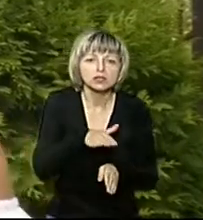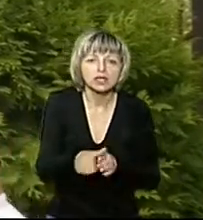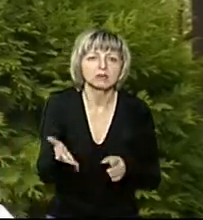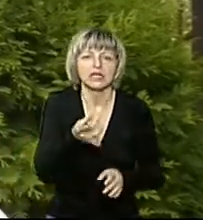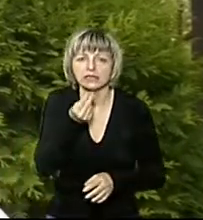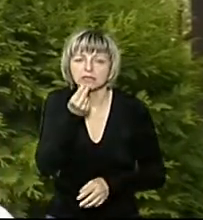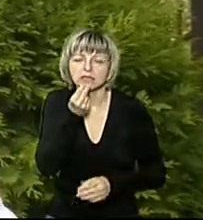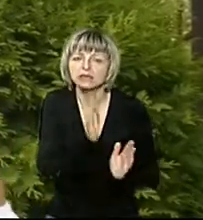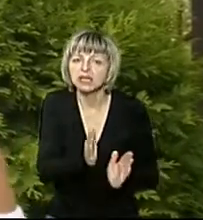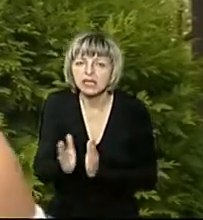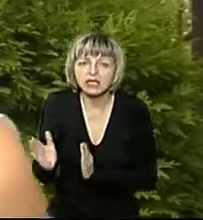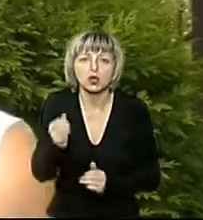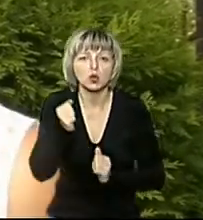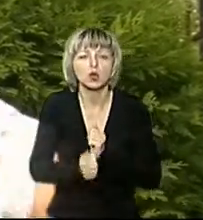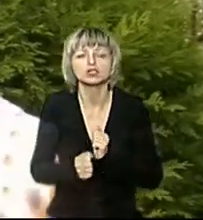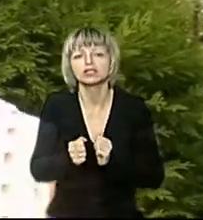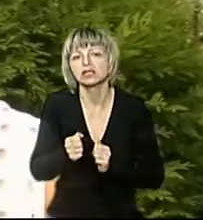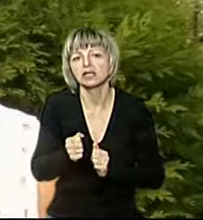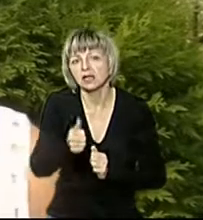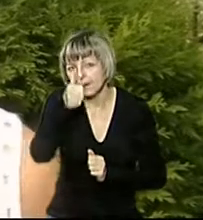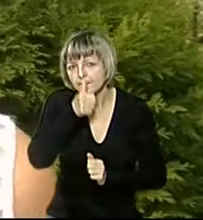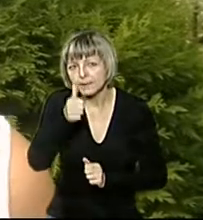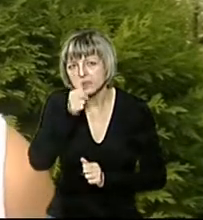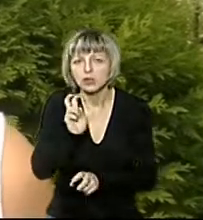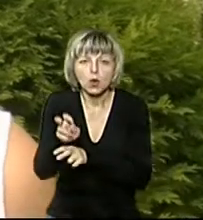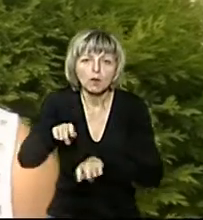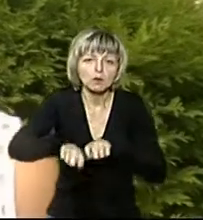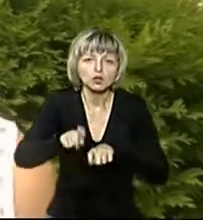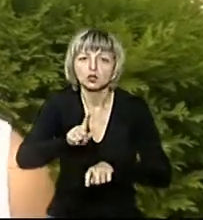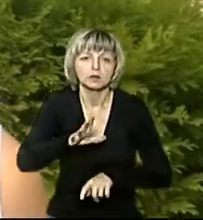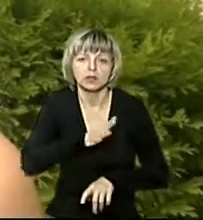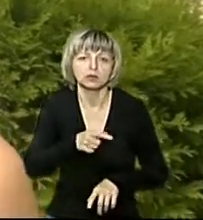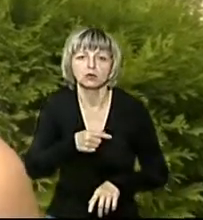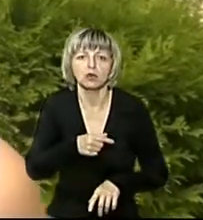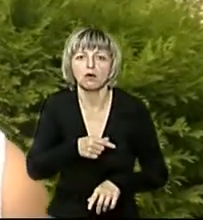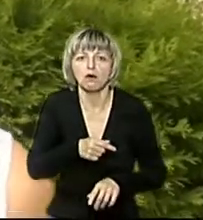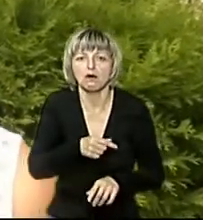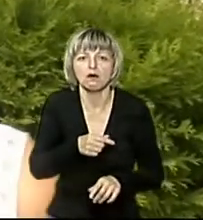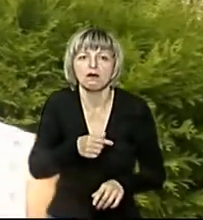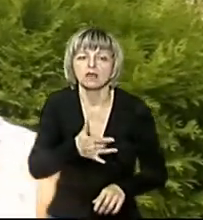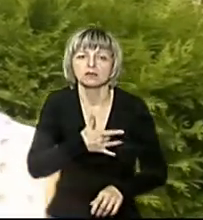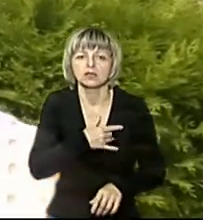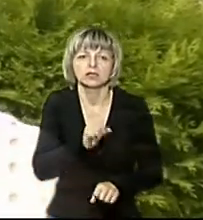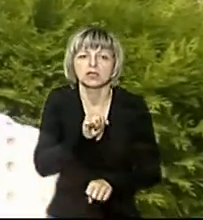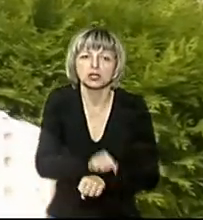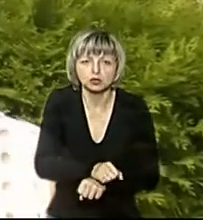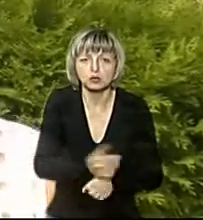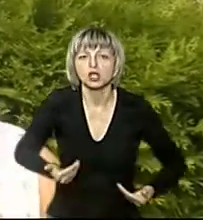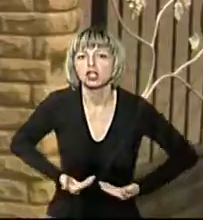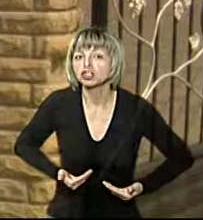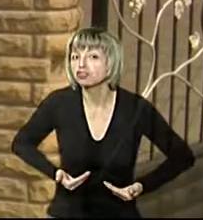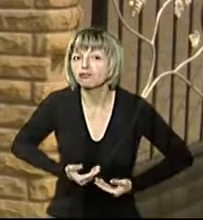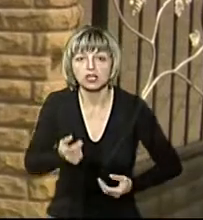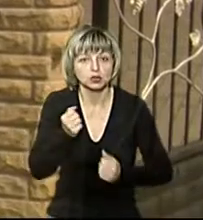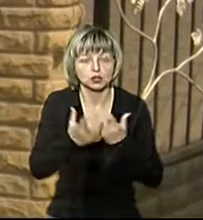якоїсь дієти, ти кожних там декілька місяців ходиш, провіряєшся, щоб не було відторгнення органу. Ти кожен день живеш, як на порохові